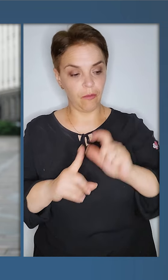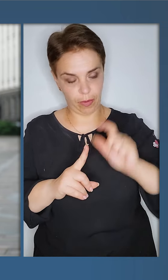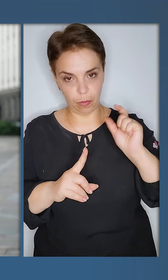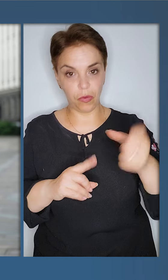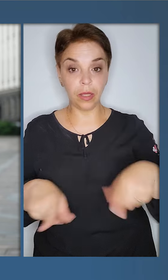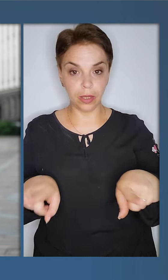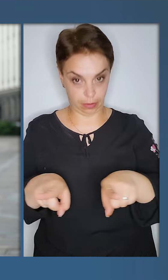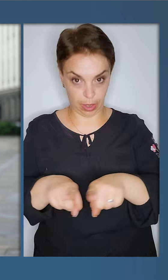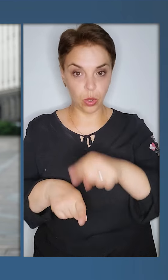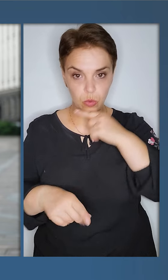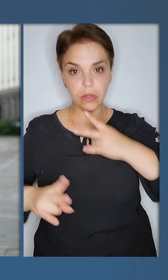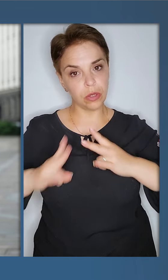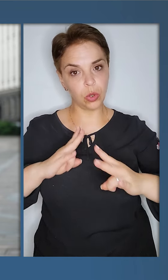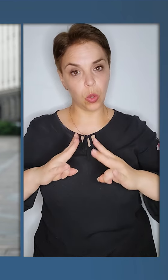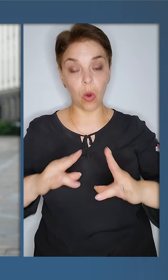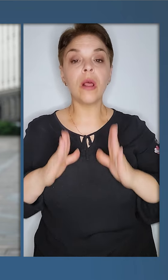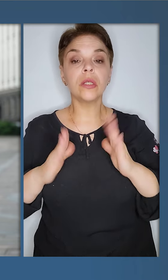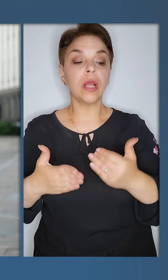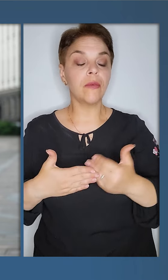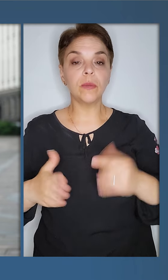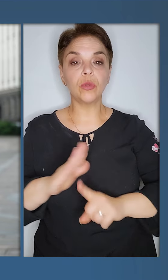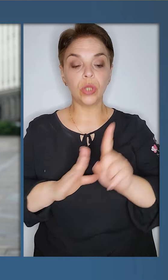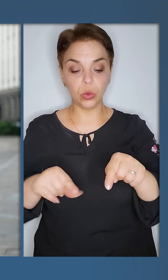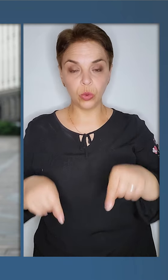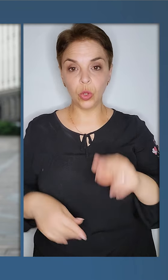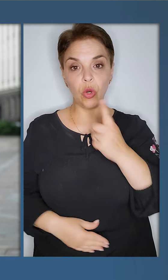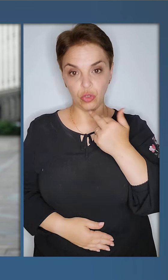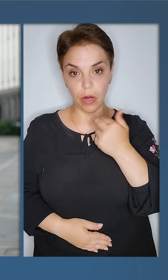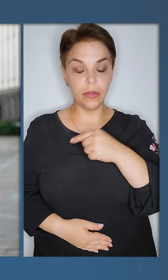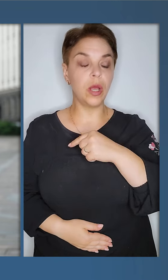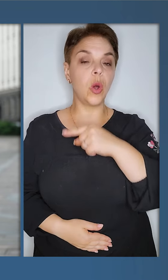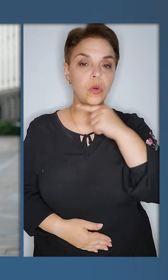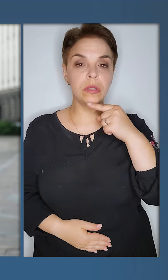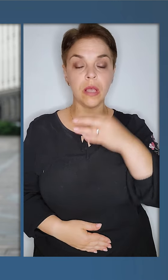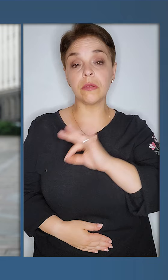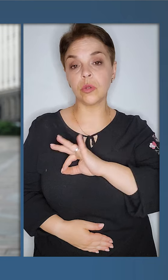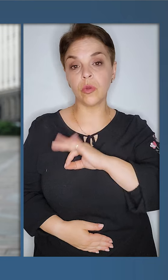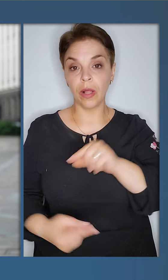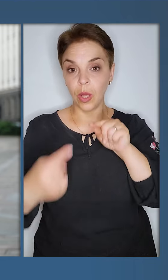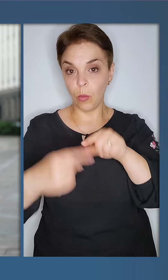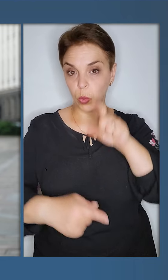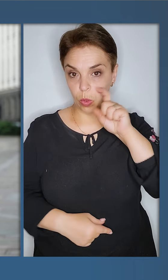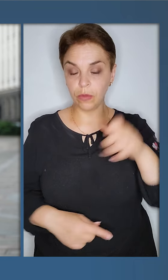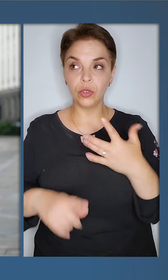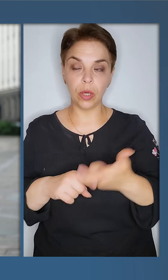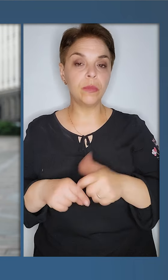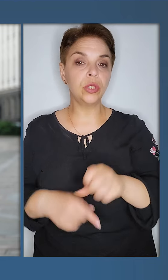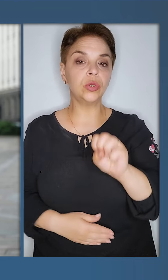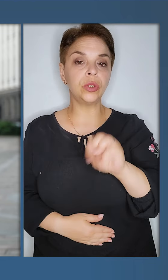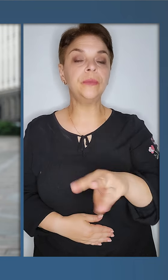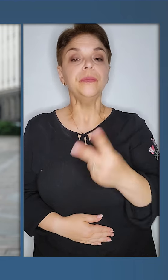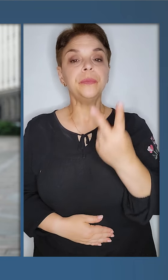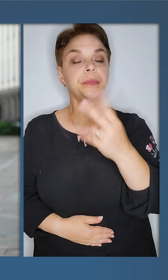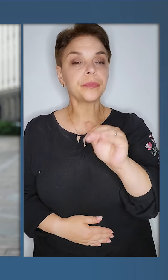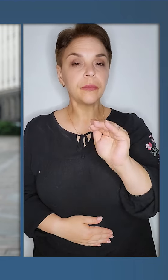відповідати на такий російський терор. Лише від початку цього червня росіяни застосували проти України вже більш